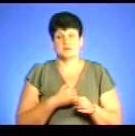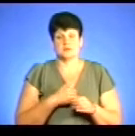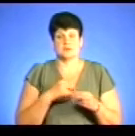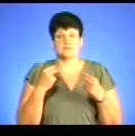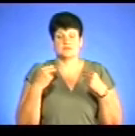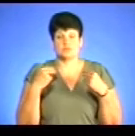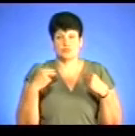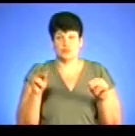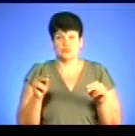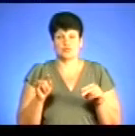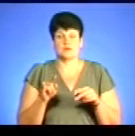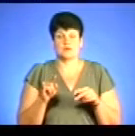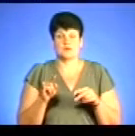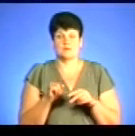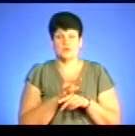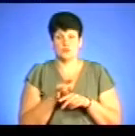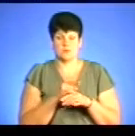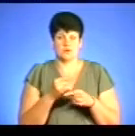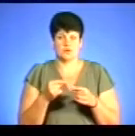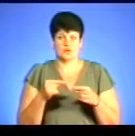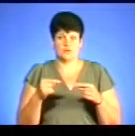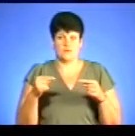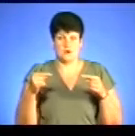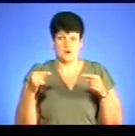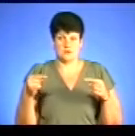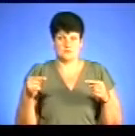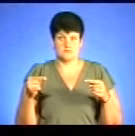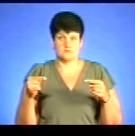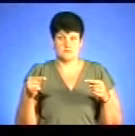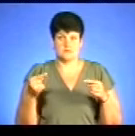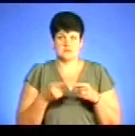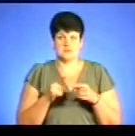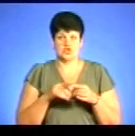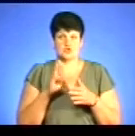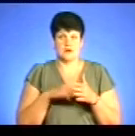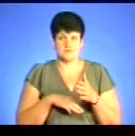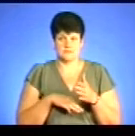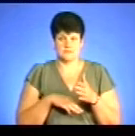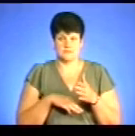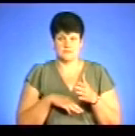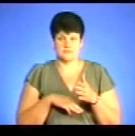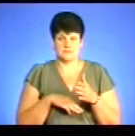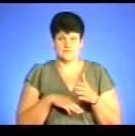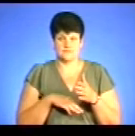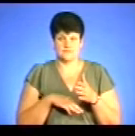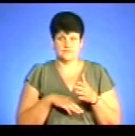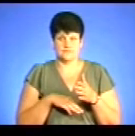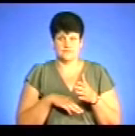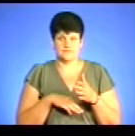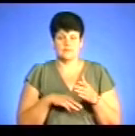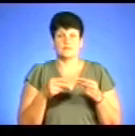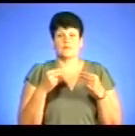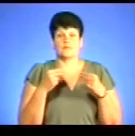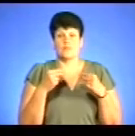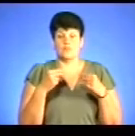підробних товарів, підакцизної продукції, вона передбачає штраф. Тобто, власне, реалізація